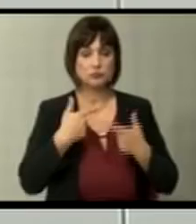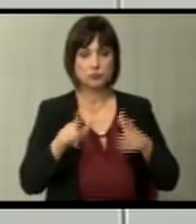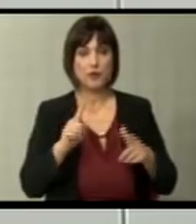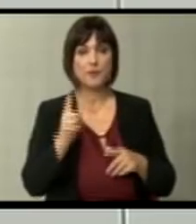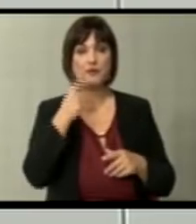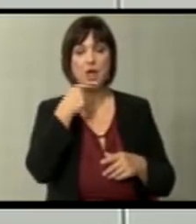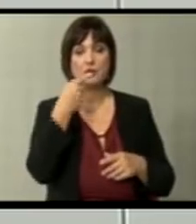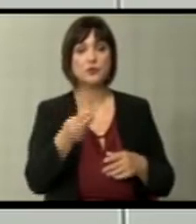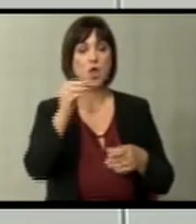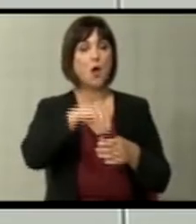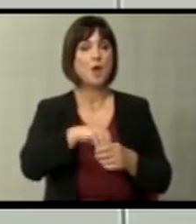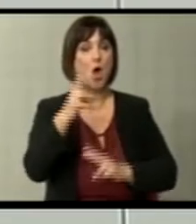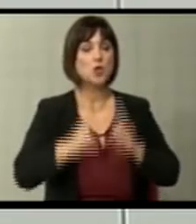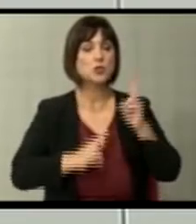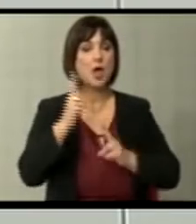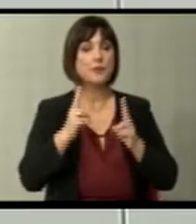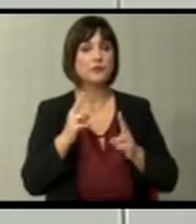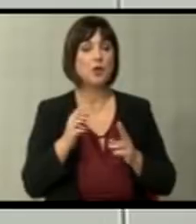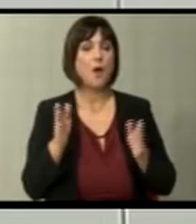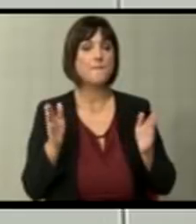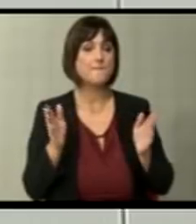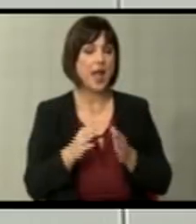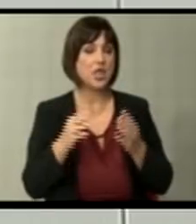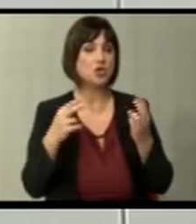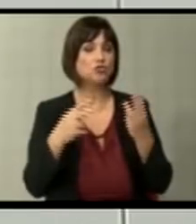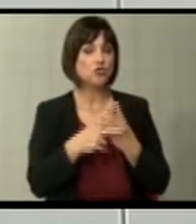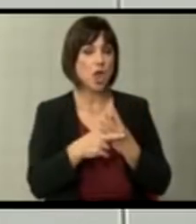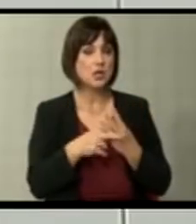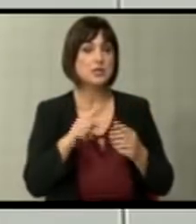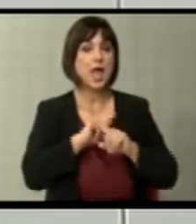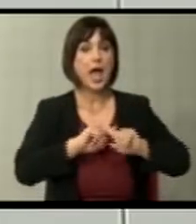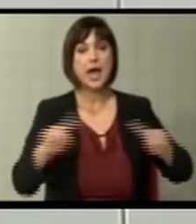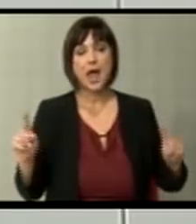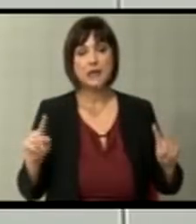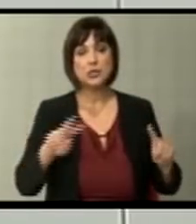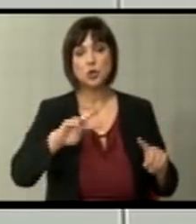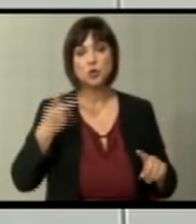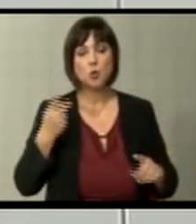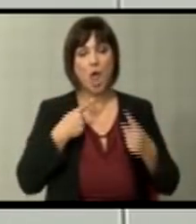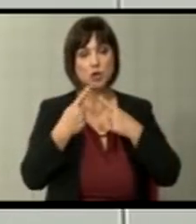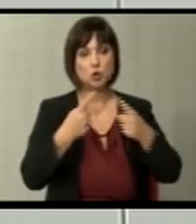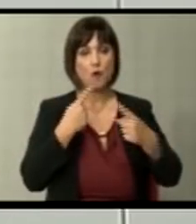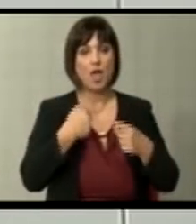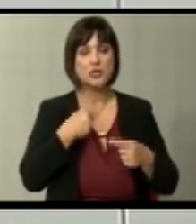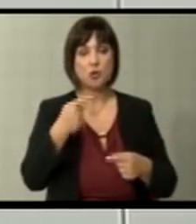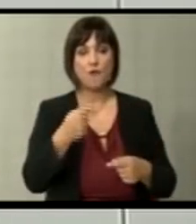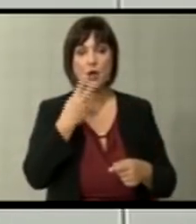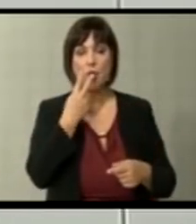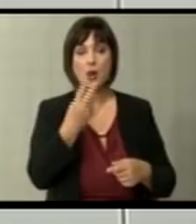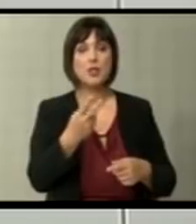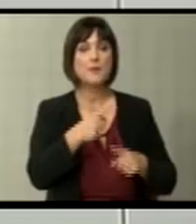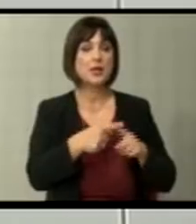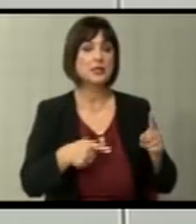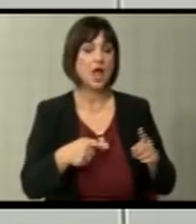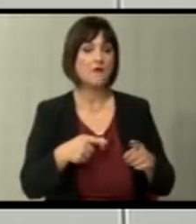го давам својот придонес во дебатата околу Малиот Шенген. За разлика од другите соговорници, јас тоа го гледам како